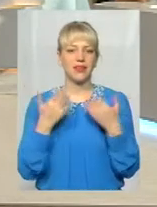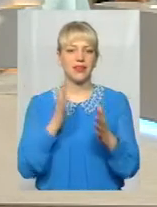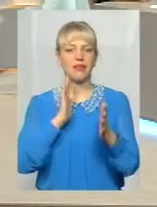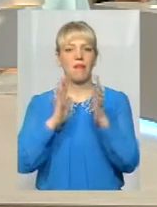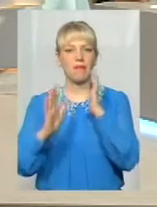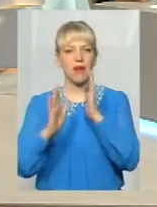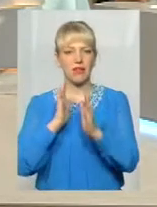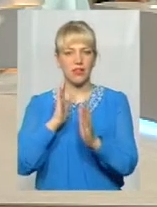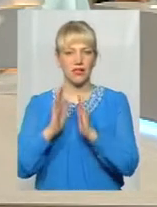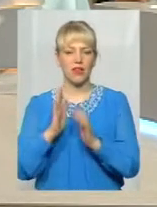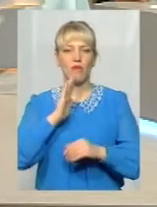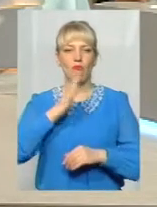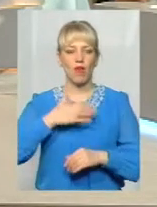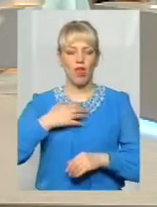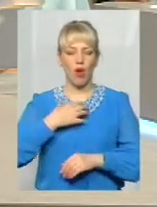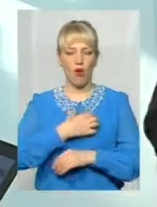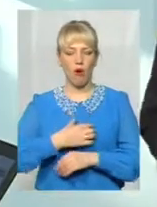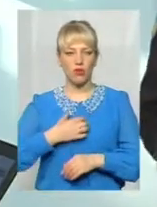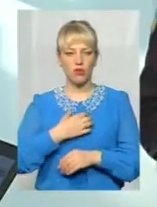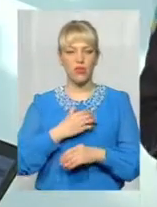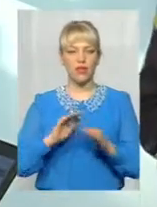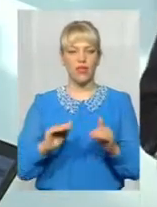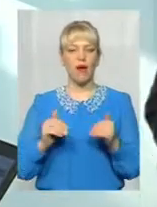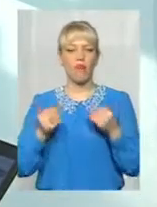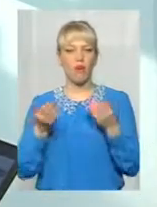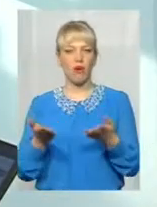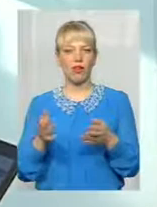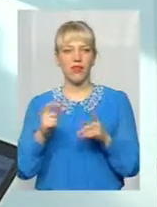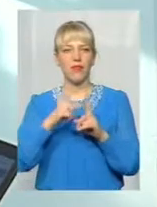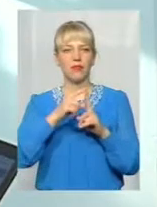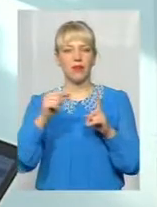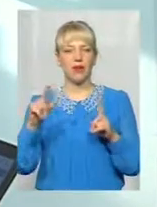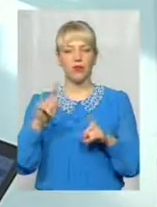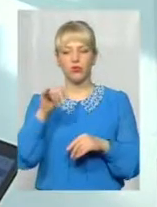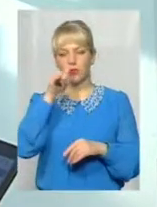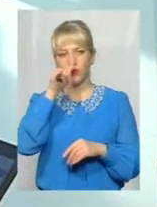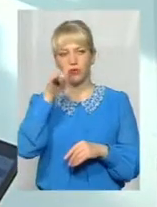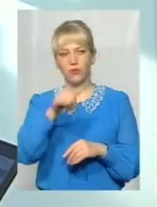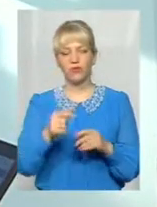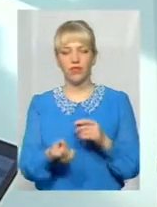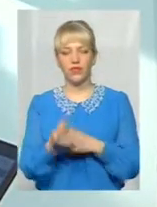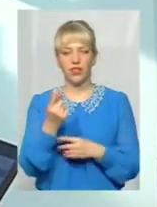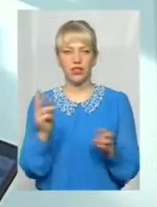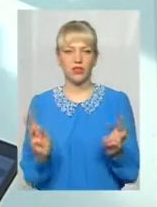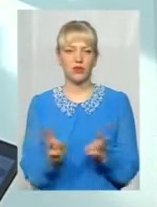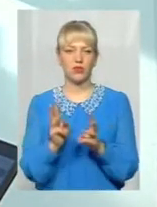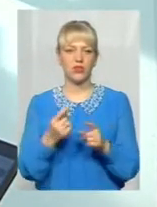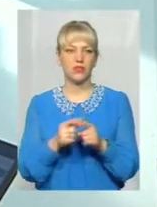моя основна порада і правило основне, щоб не допустити виникнення пожежі, це, перше,